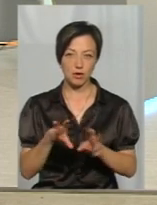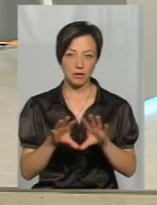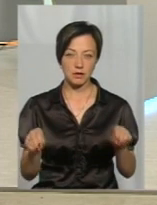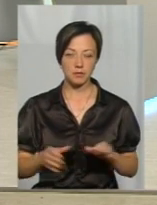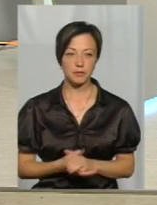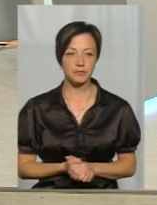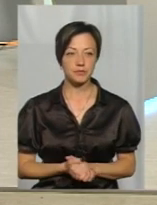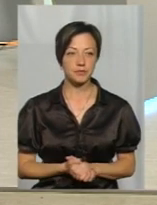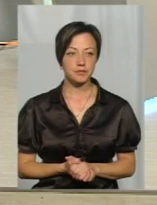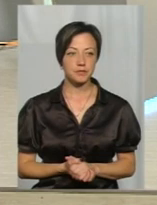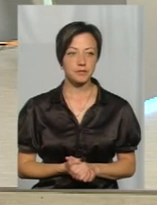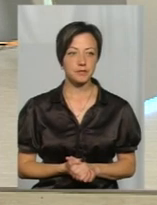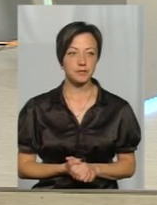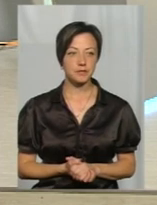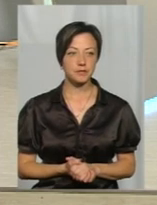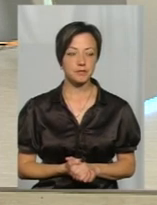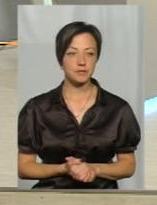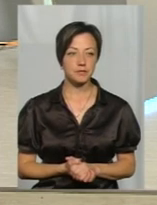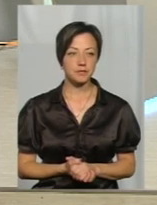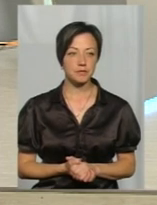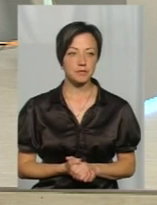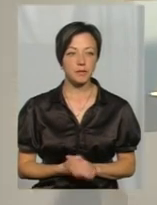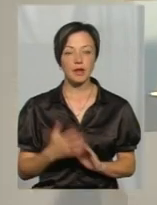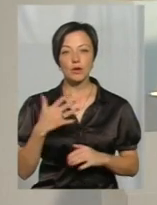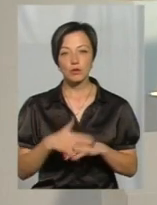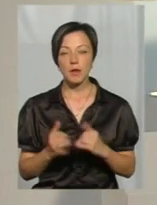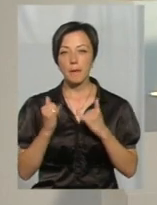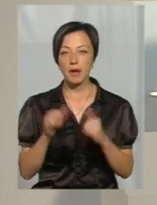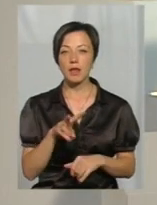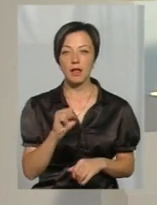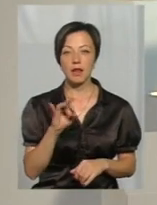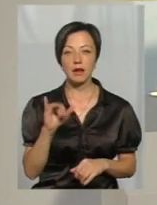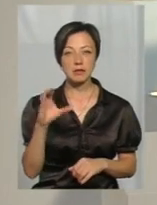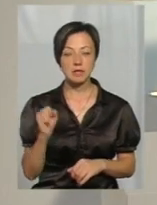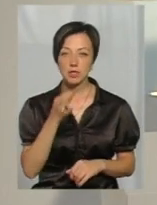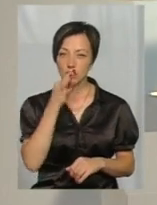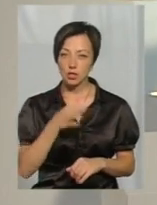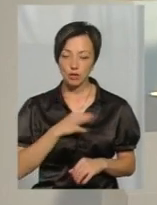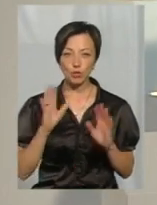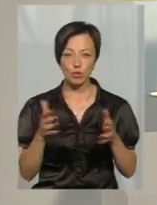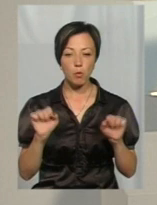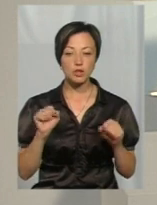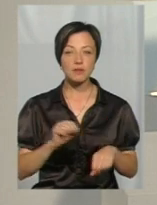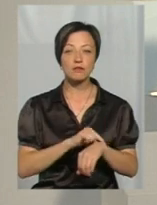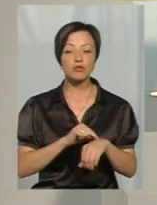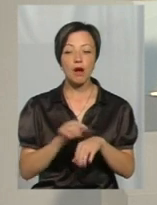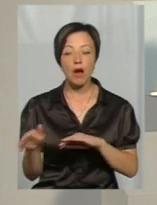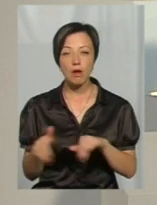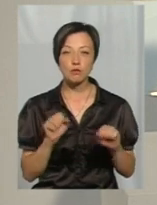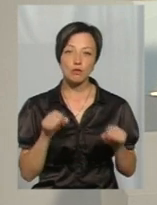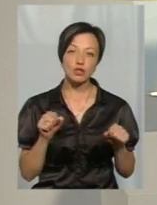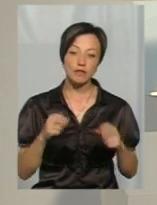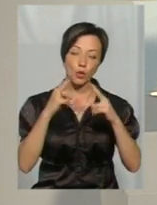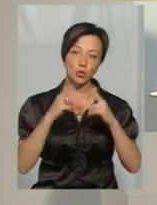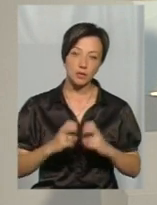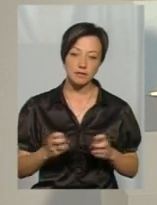Можливо, такий просто пояснення такий. Зрозуміло. Пані Ларисо, а скажіть, чи буде можливість із часом, от можливо шляхом певних